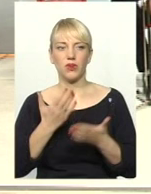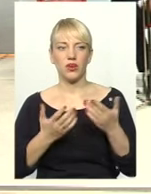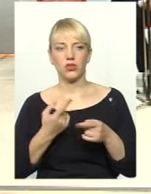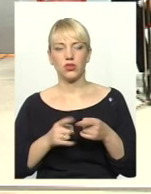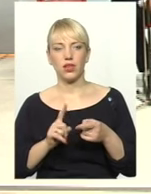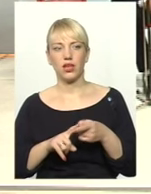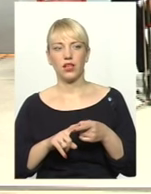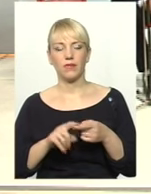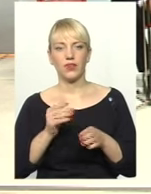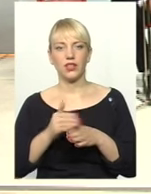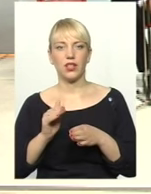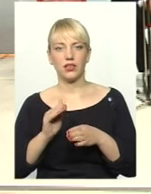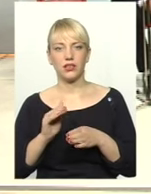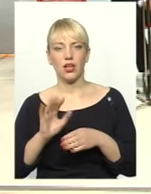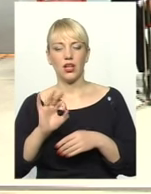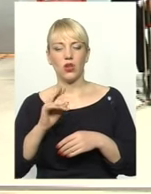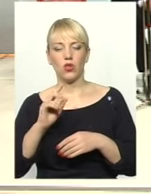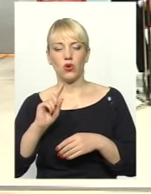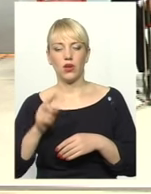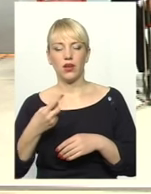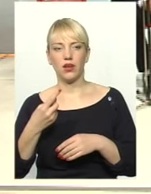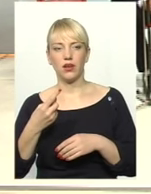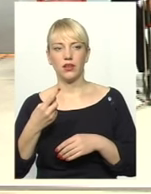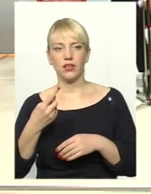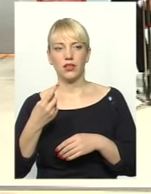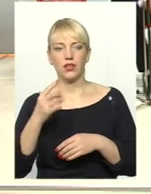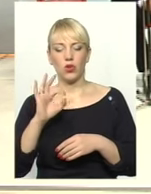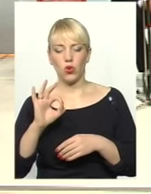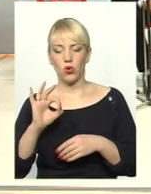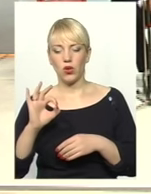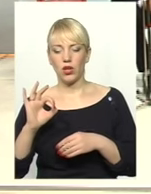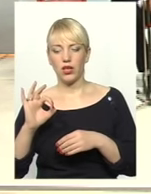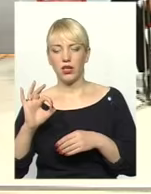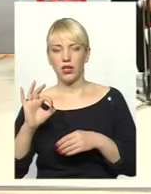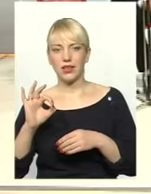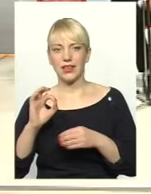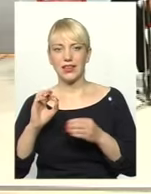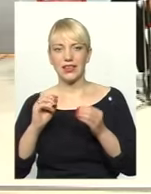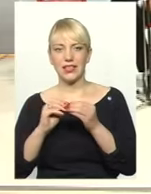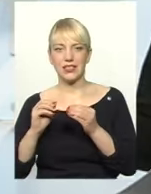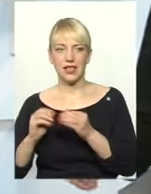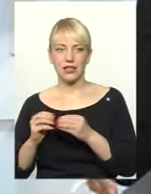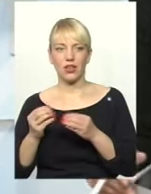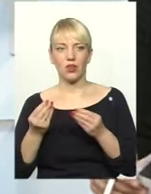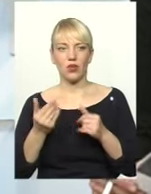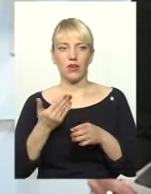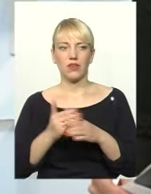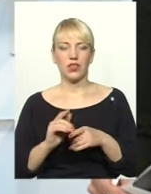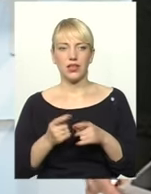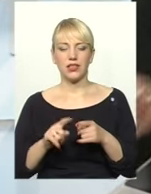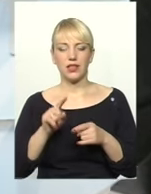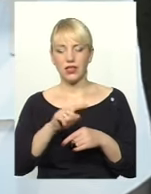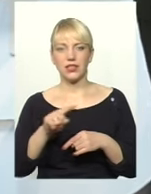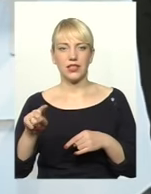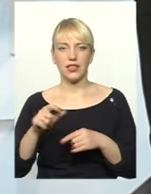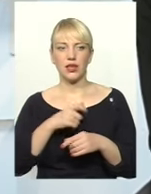виділяється 0,0 коштів, виділяється тими ж самими депутатами,